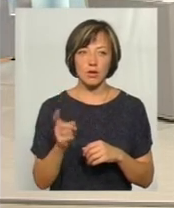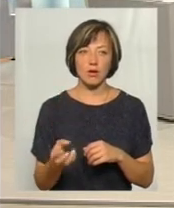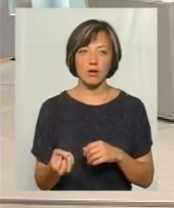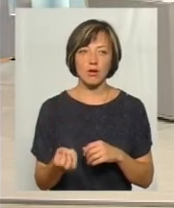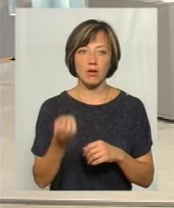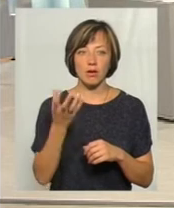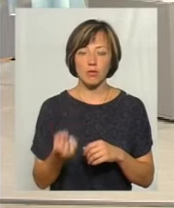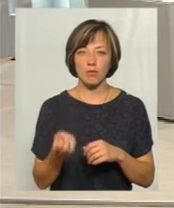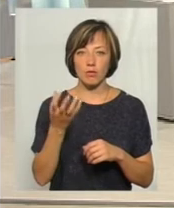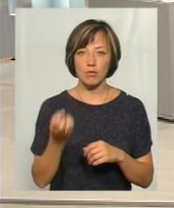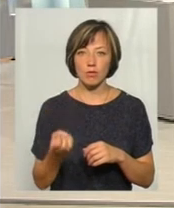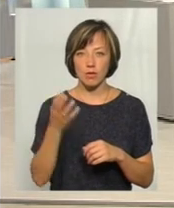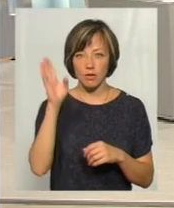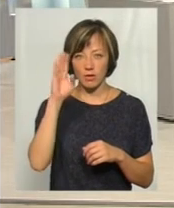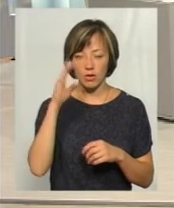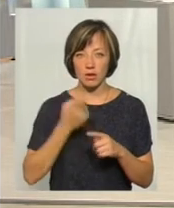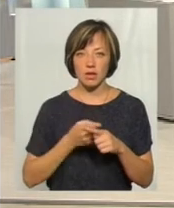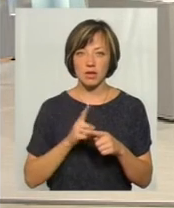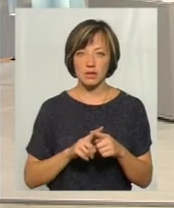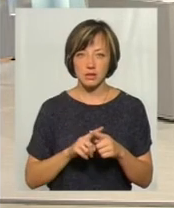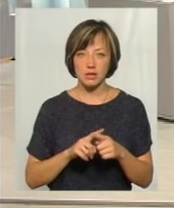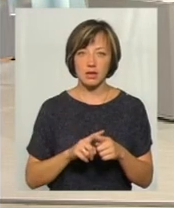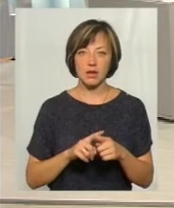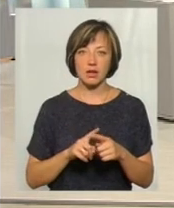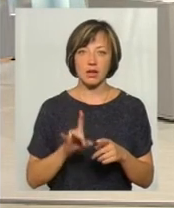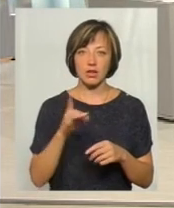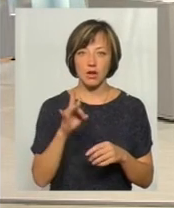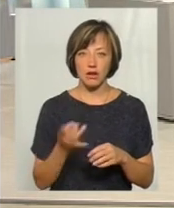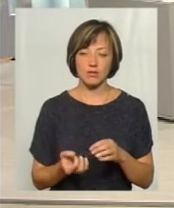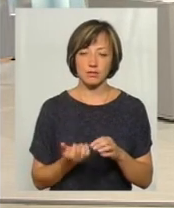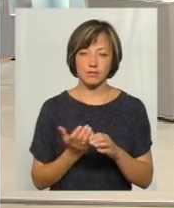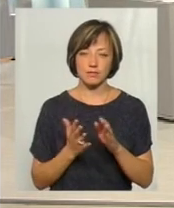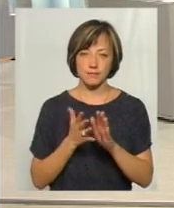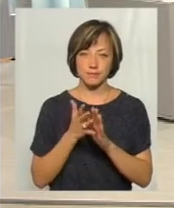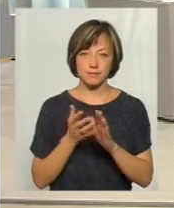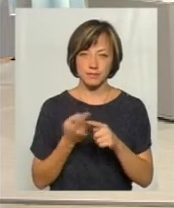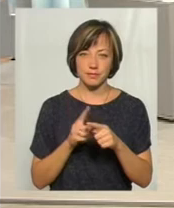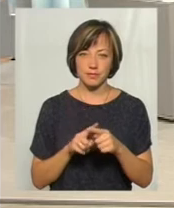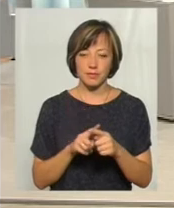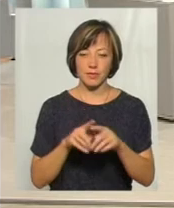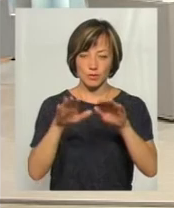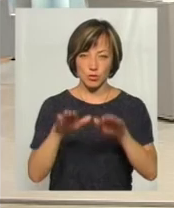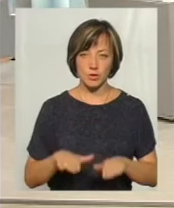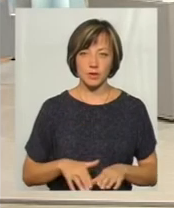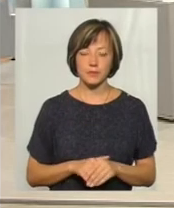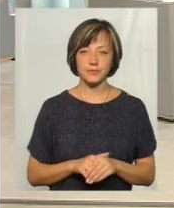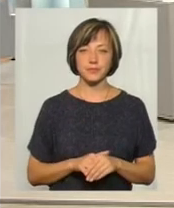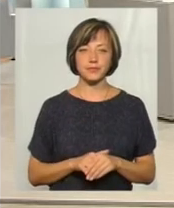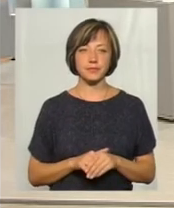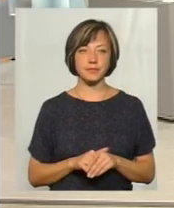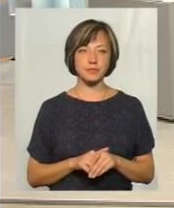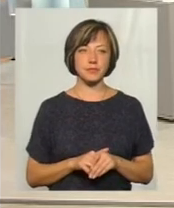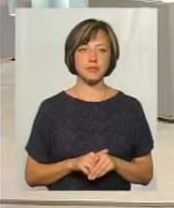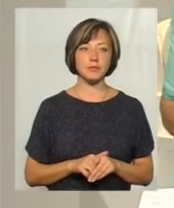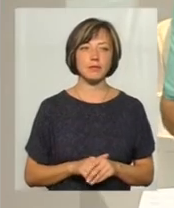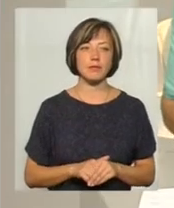Це з тупікової точки випускається вся ржавчина і вода, яка не придатна для споживання. Пане Павле, щодо